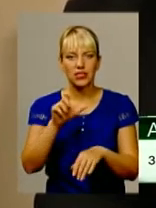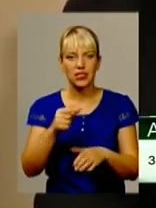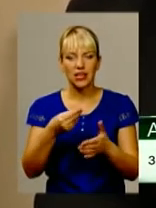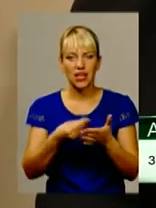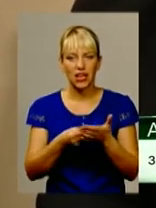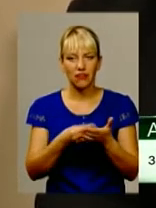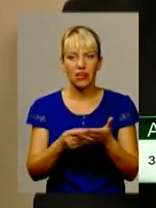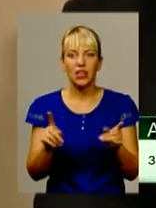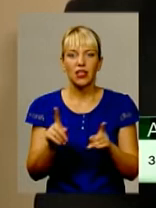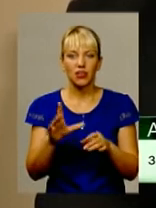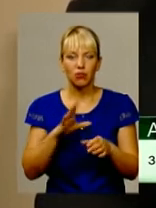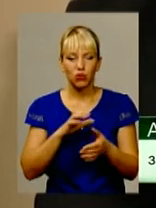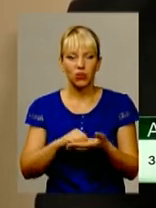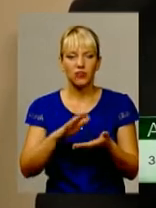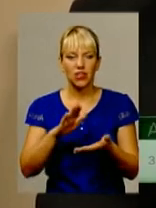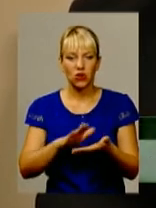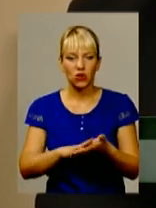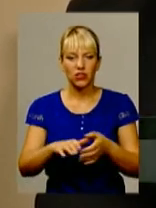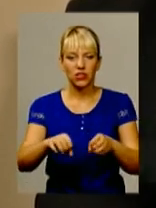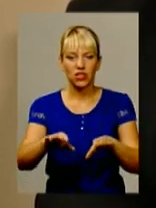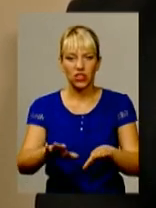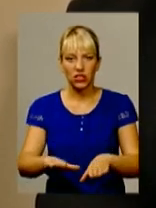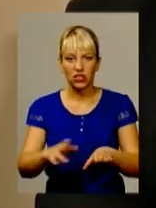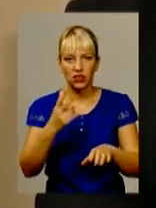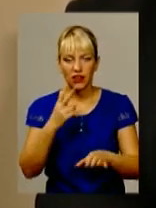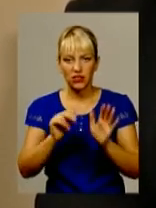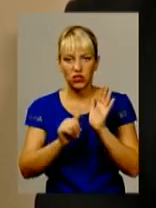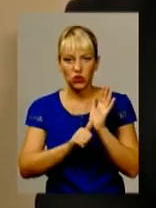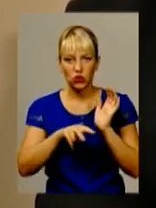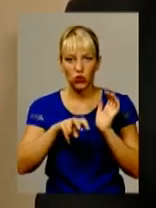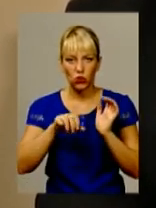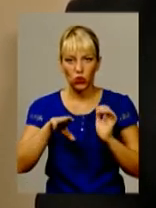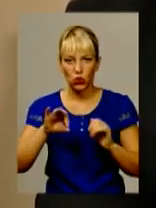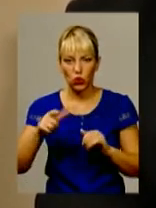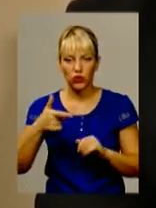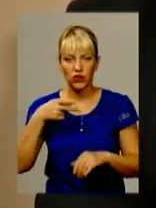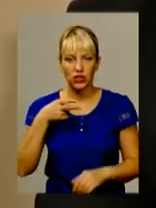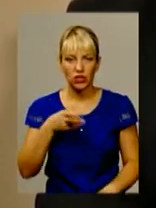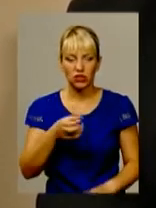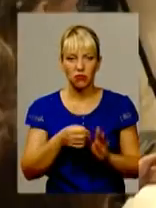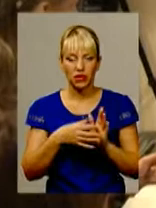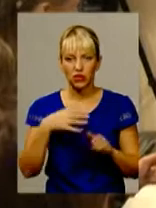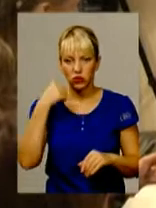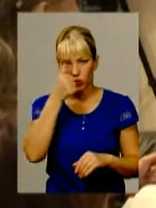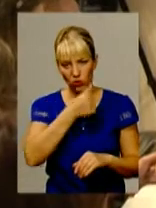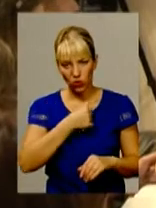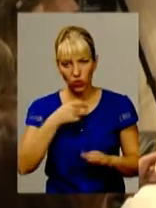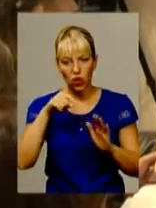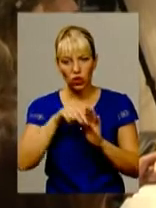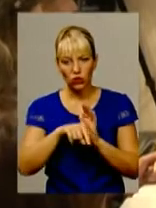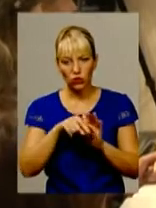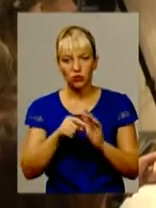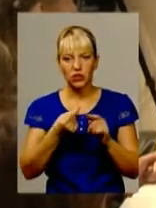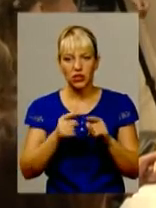які були встановлені рішенням 26 лютого 2015 року. Тобто рішення